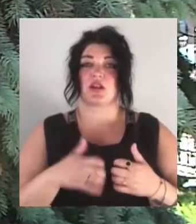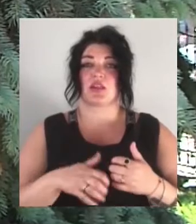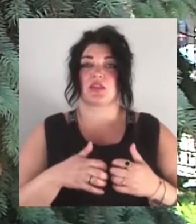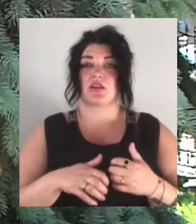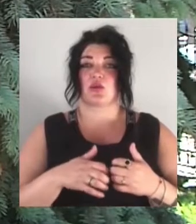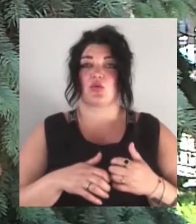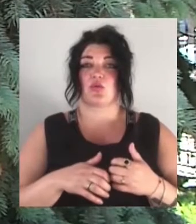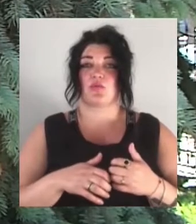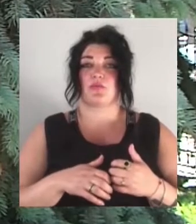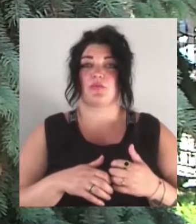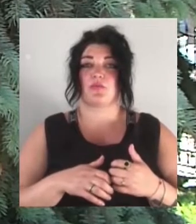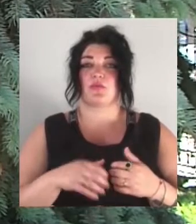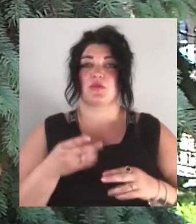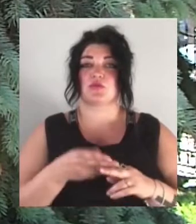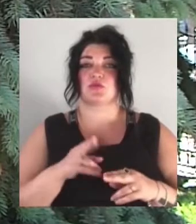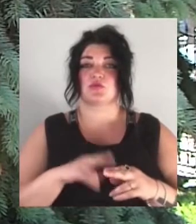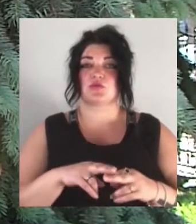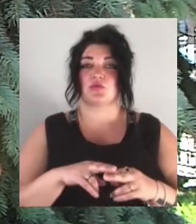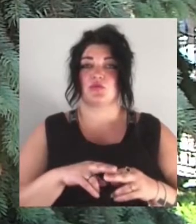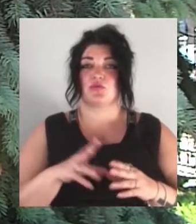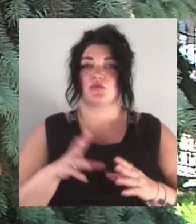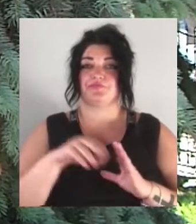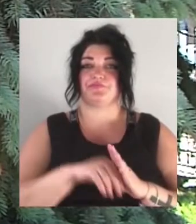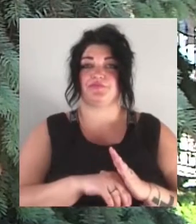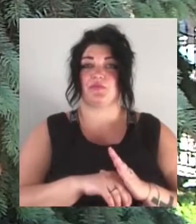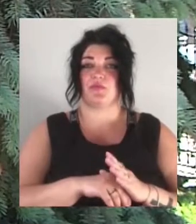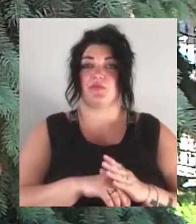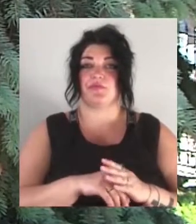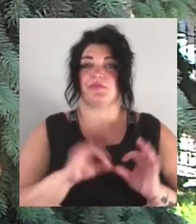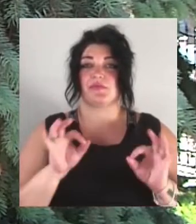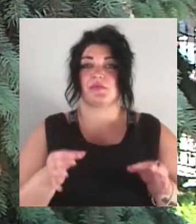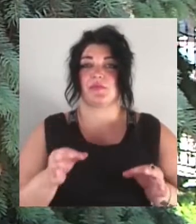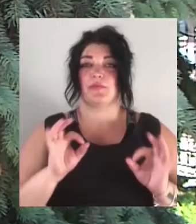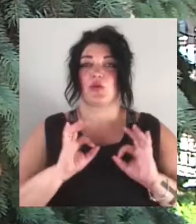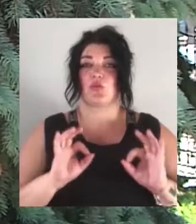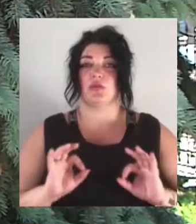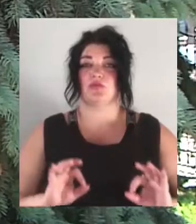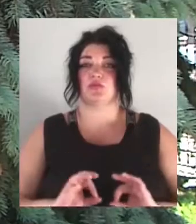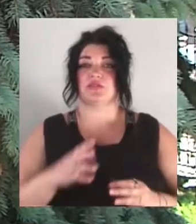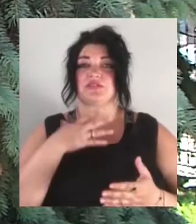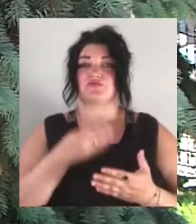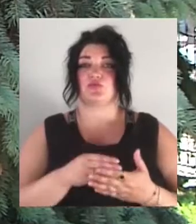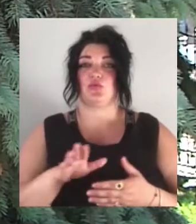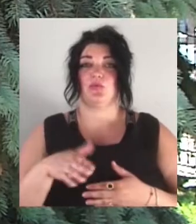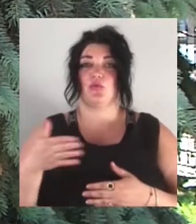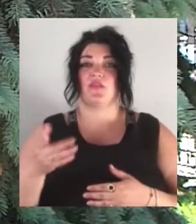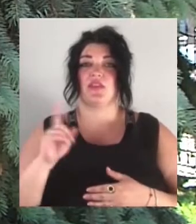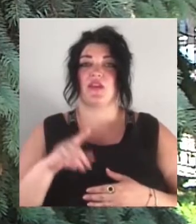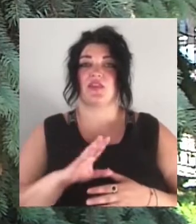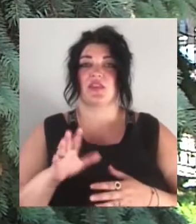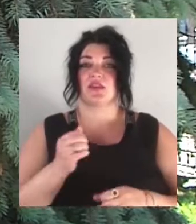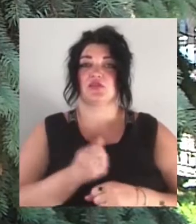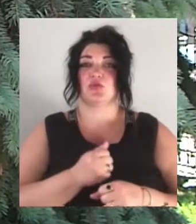організованому замовному злочині проти мене. Відповідно, прокуратура зі свого боку навіть не зробила всього